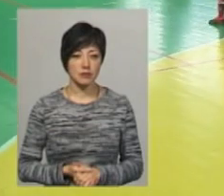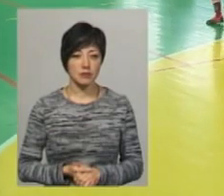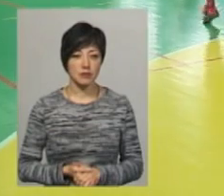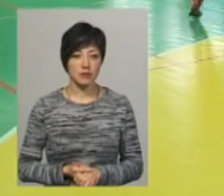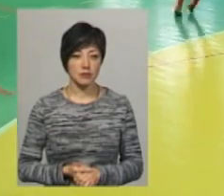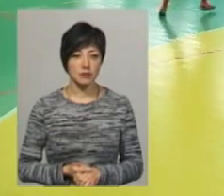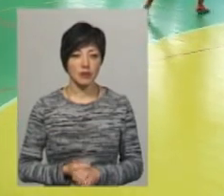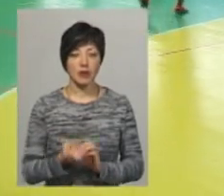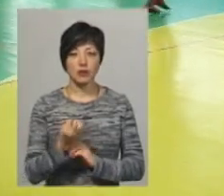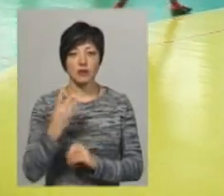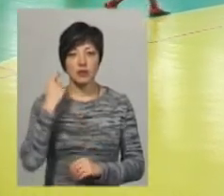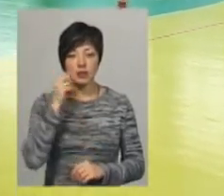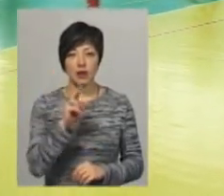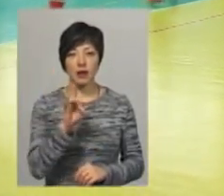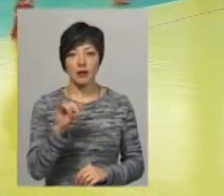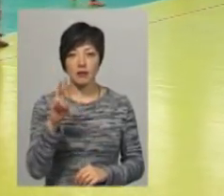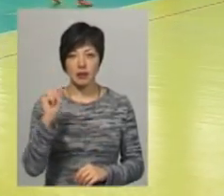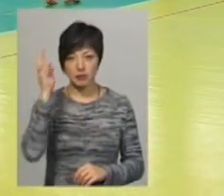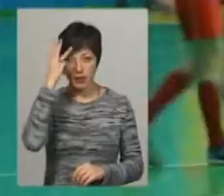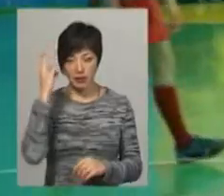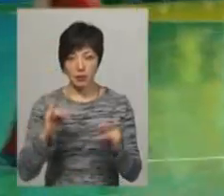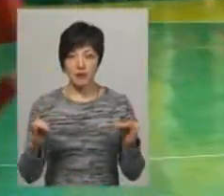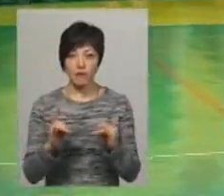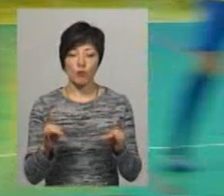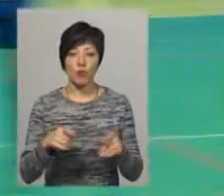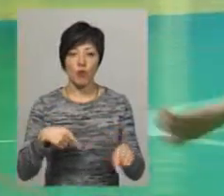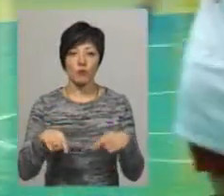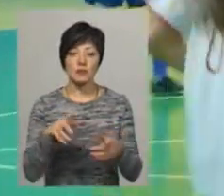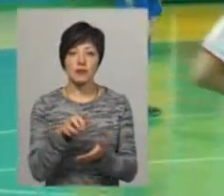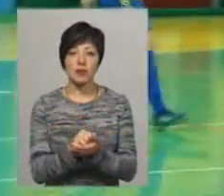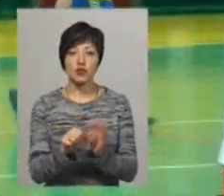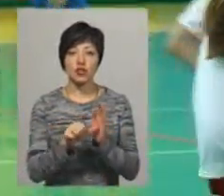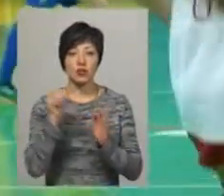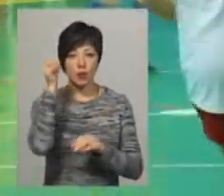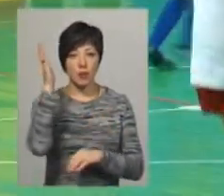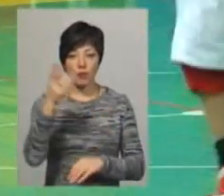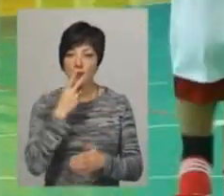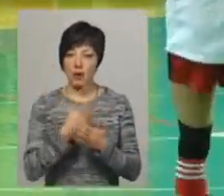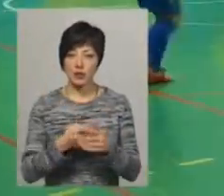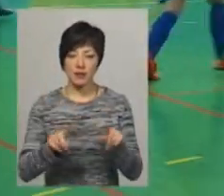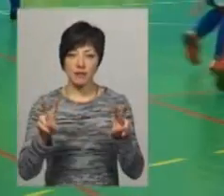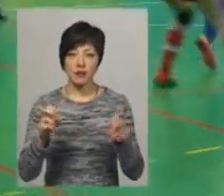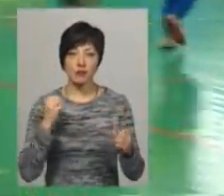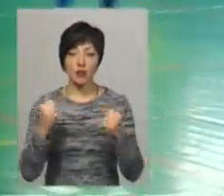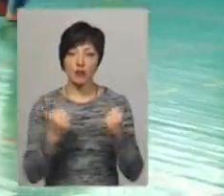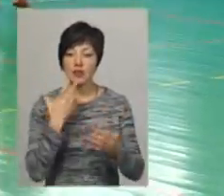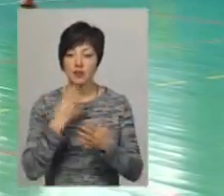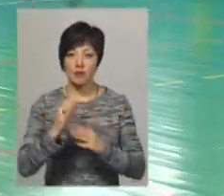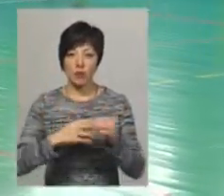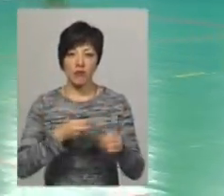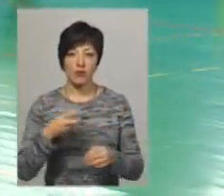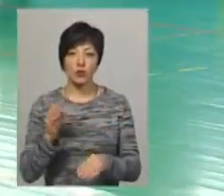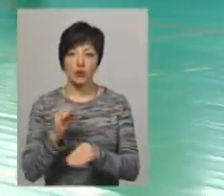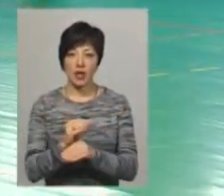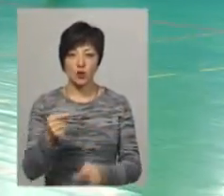14-річна Каріна з Хмельницького мініфутболом займається 6 років. У майбутньому вбачає цей вид спорту за професію. Дівчина